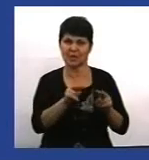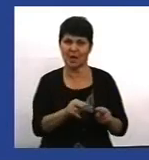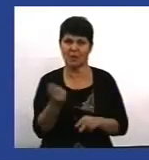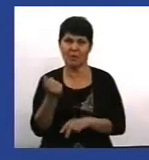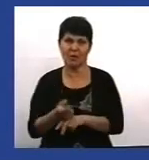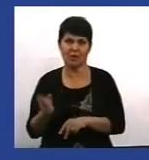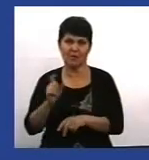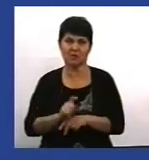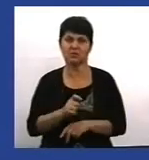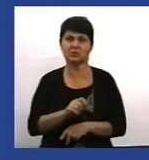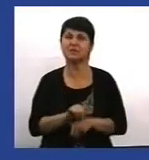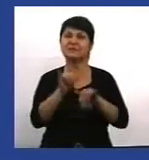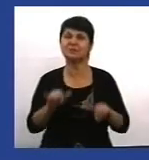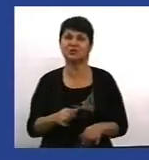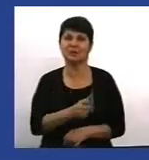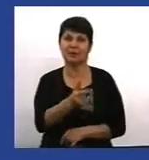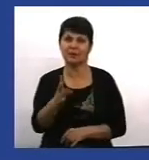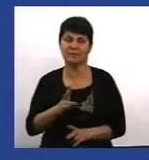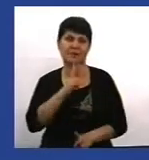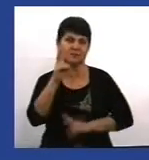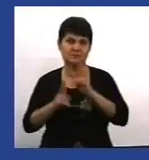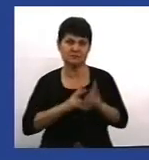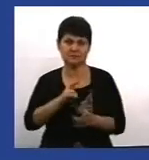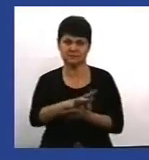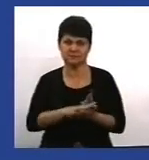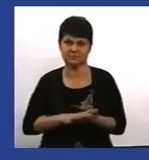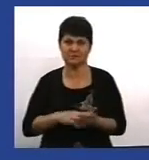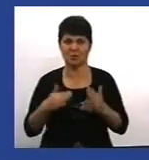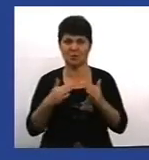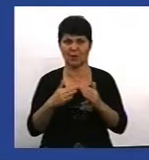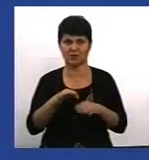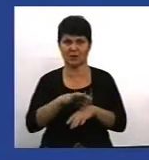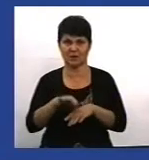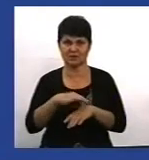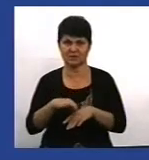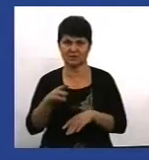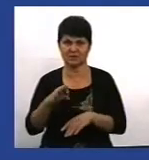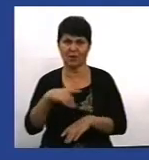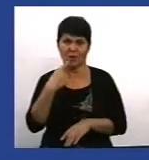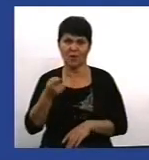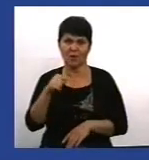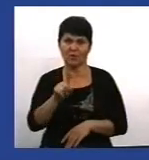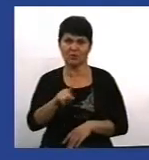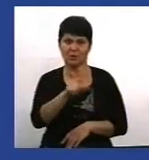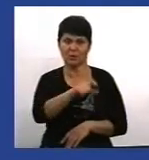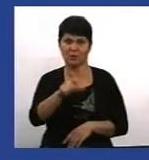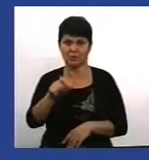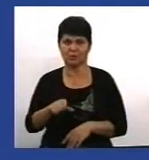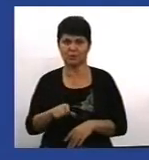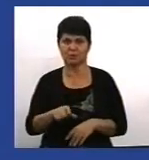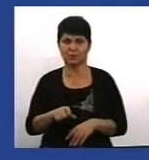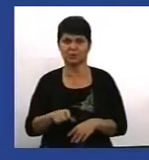кількості заяв людей про домашнє насилля. Це говорить про те, що люди перестають боятися і